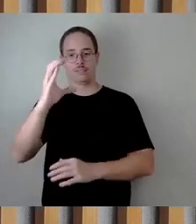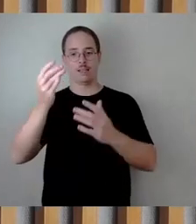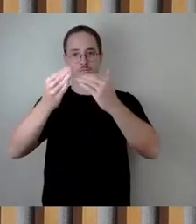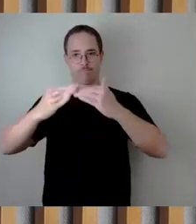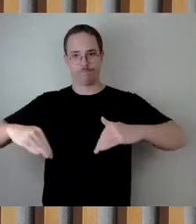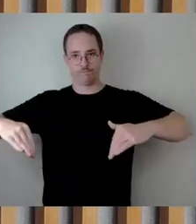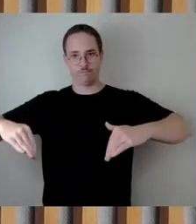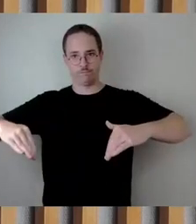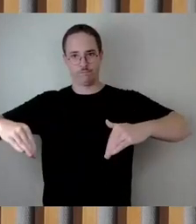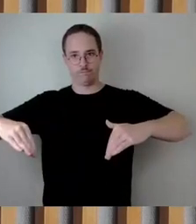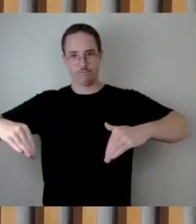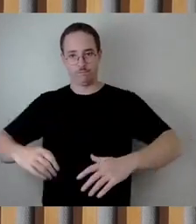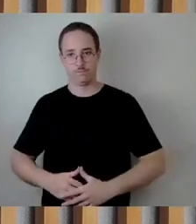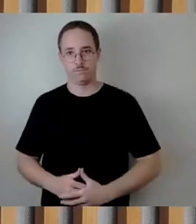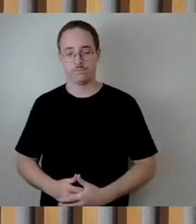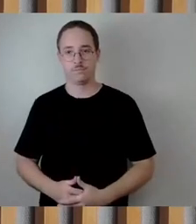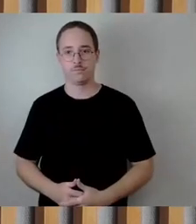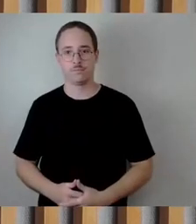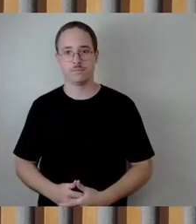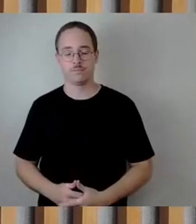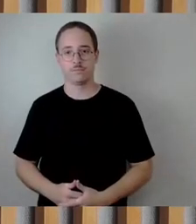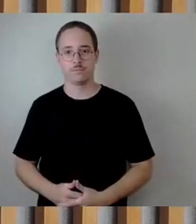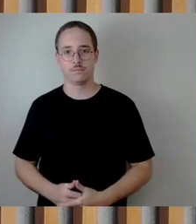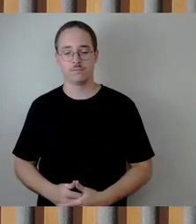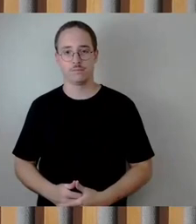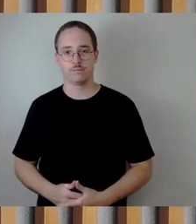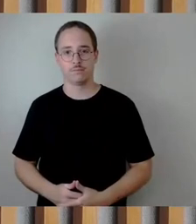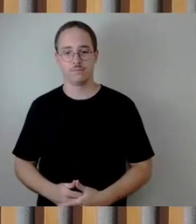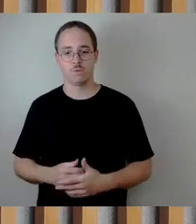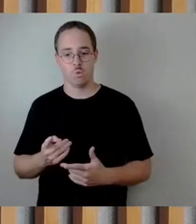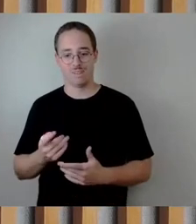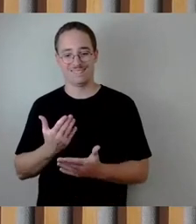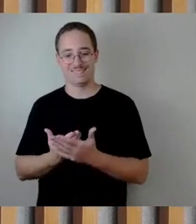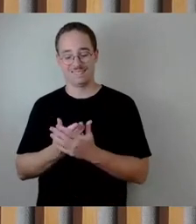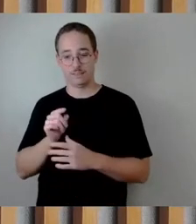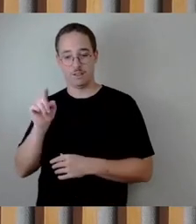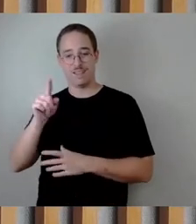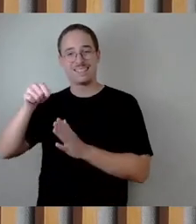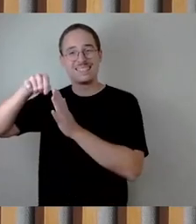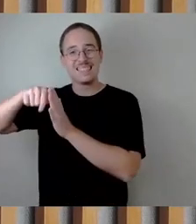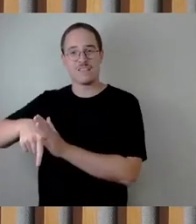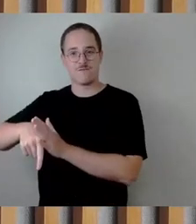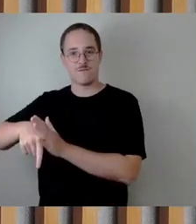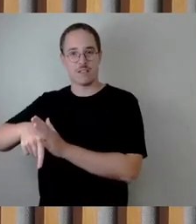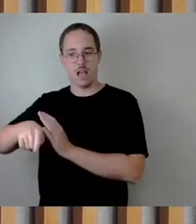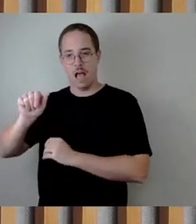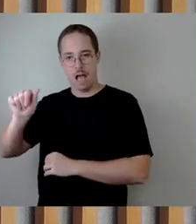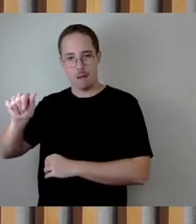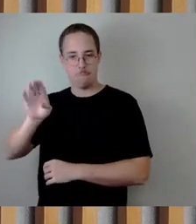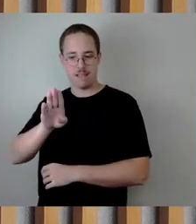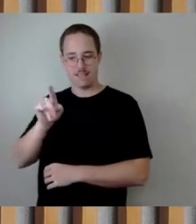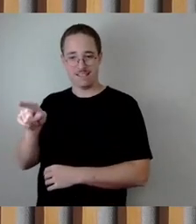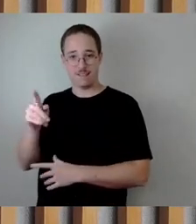was sozusagen bei den Brückenzügen A und B in der Tiefe gemacht worden ist. Inwieweit man dort